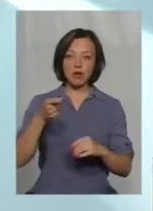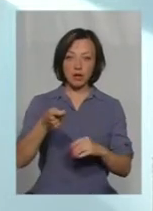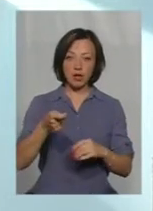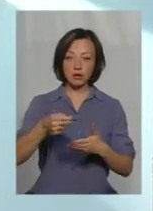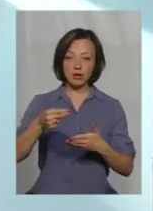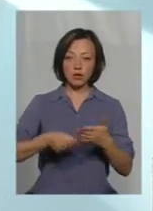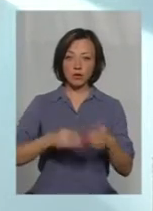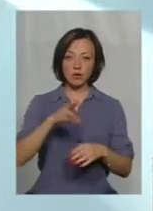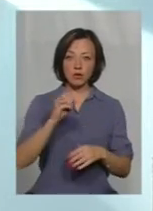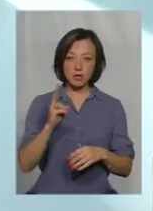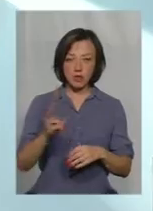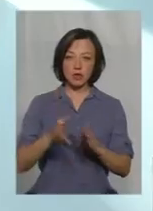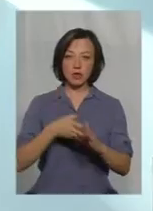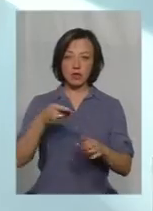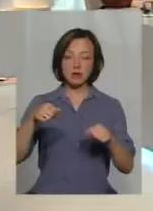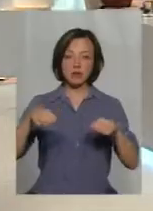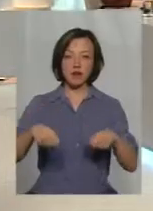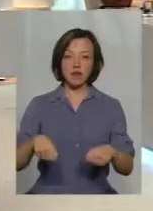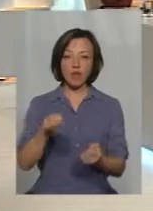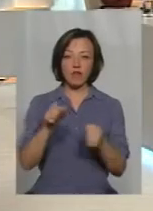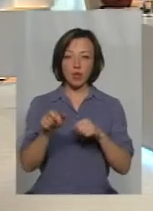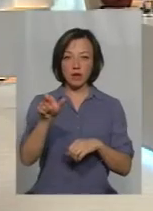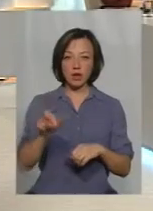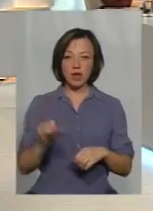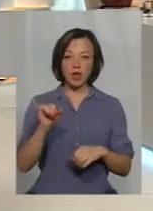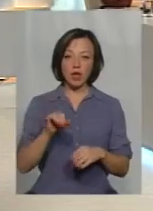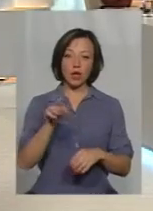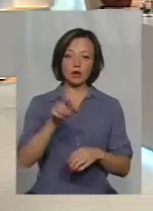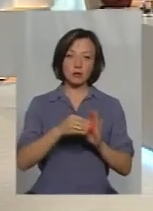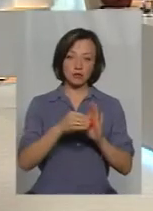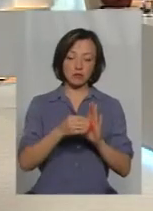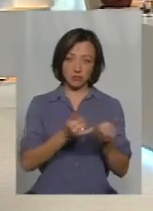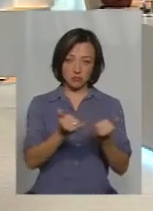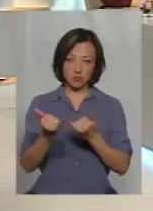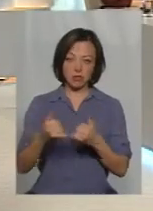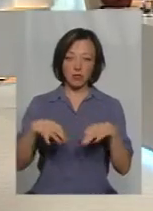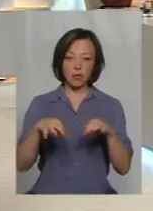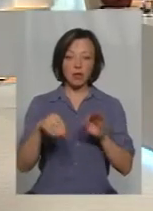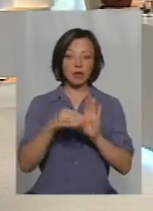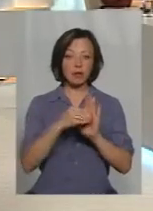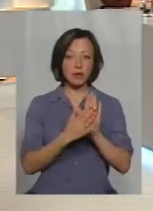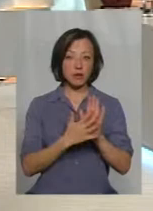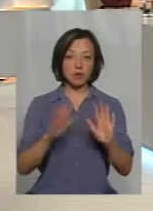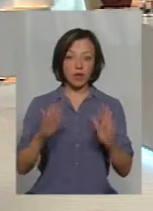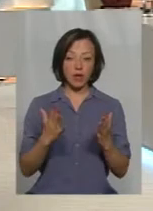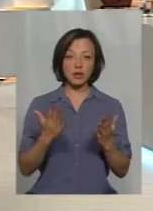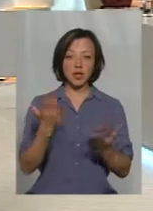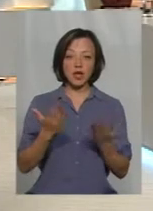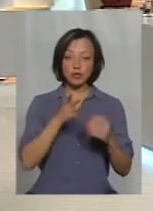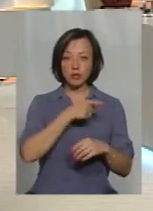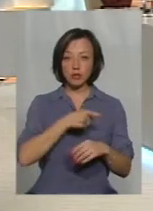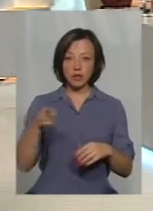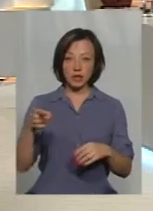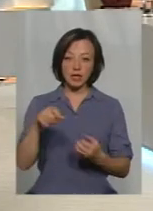довідком СЕК, подається права водія, і людина забезпечується. Далі написано, разі, якщо під час